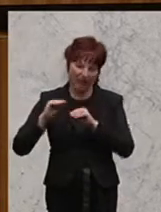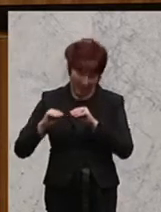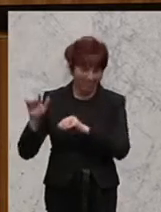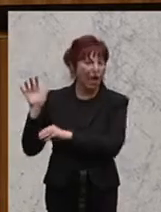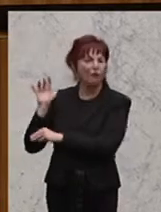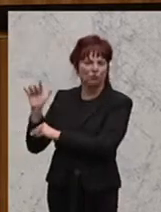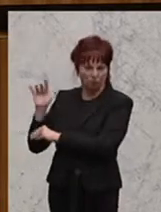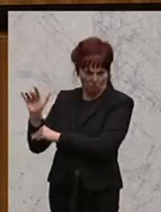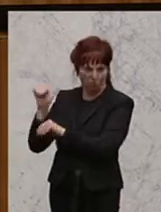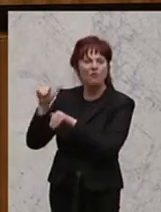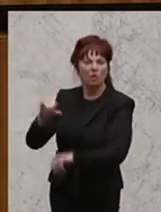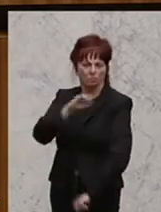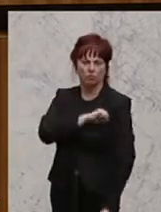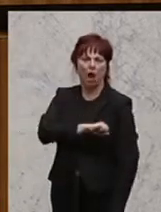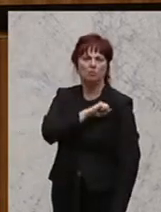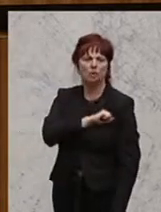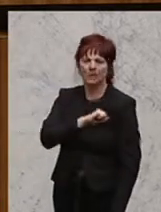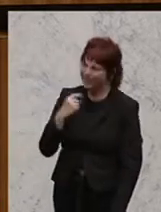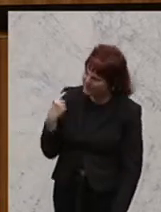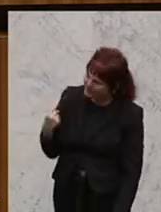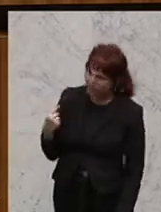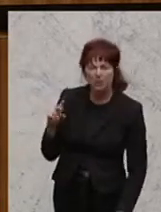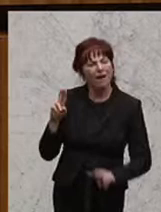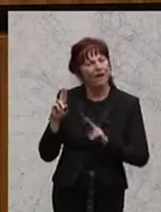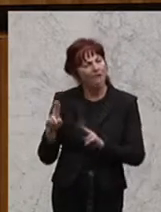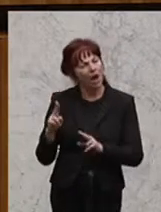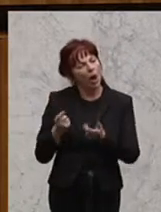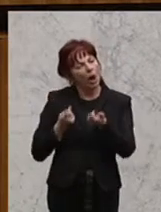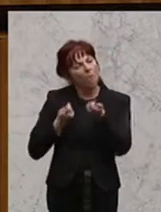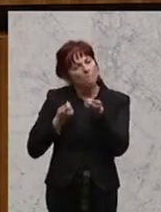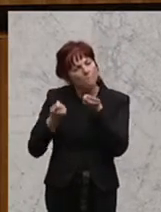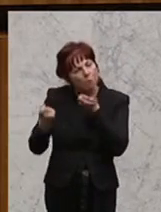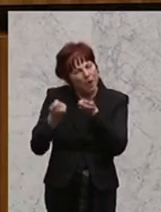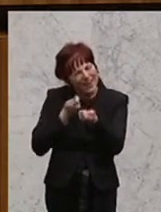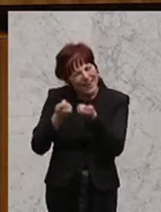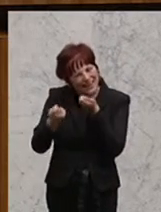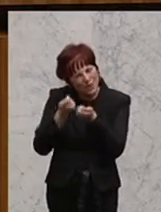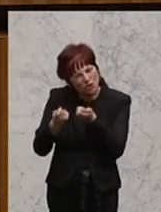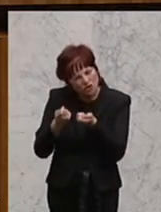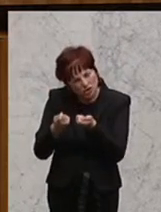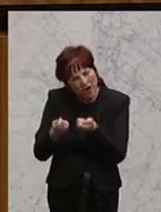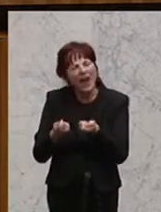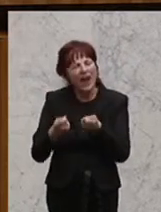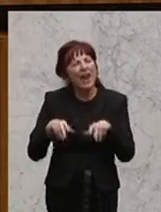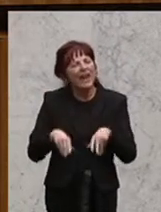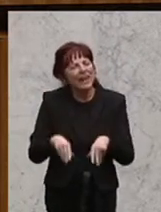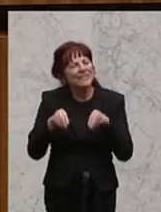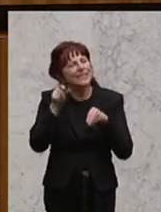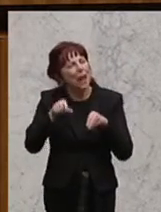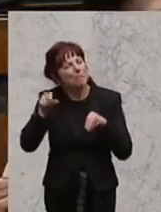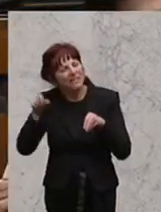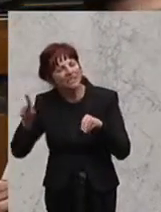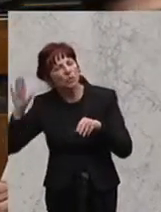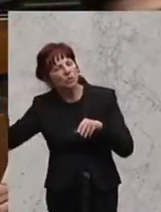lassen, dass er in Wahrheit die politisch organisierten Islamisten und deren Organisationen in